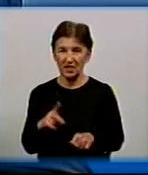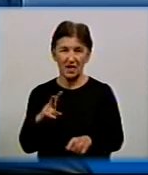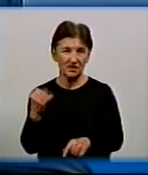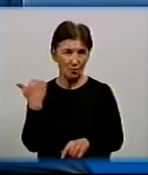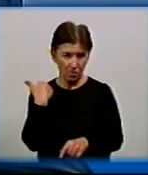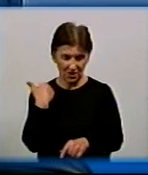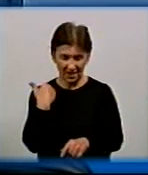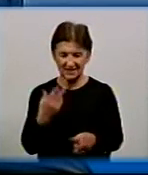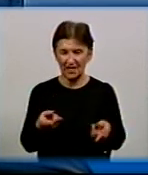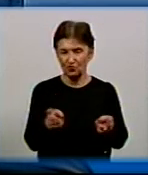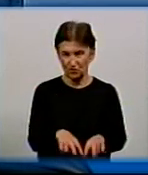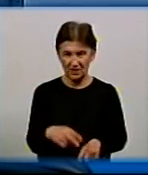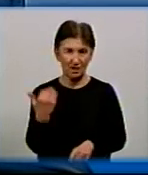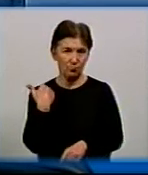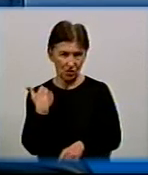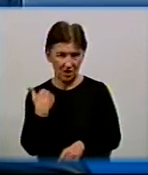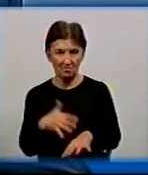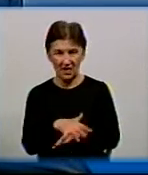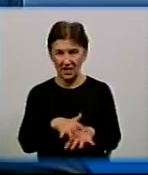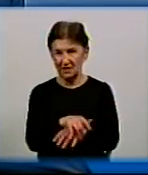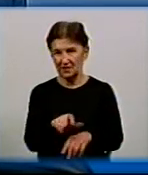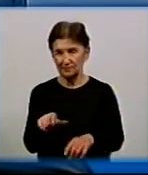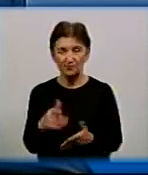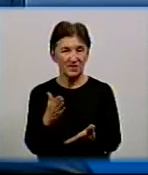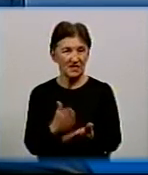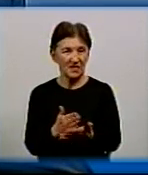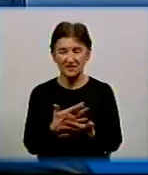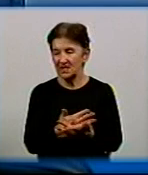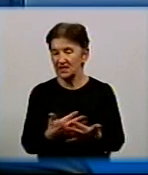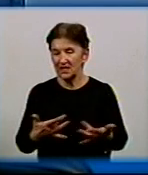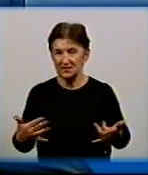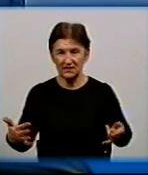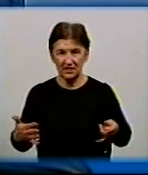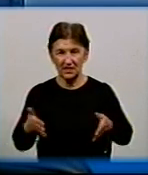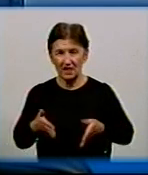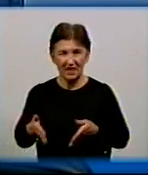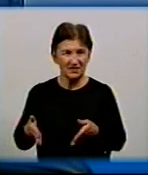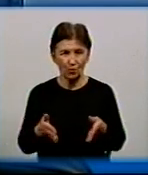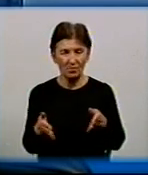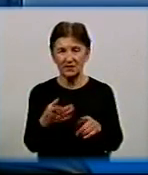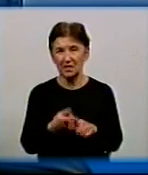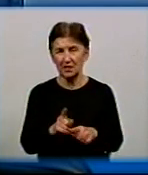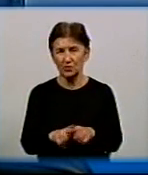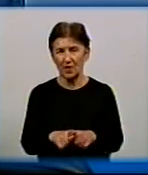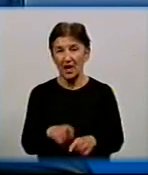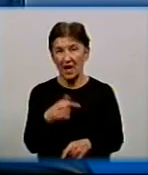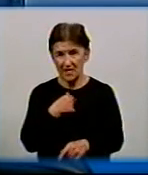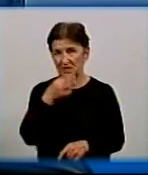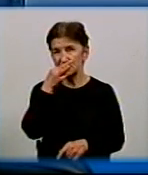залишаються боргами абонентів. Ну, різні інструменти, повернення боргів. Я скажу про таке, що,